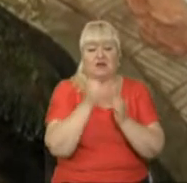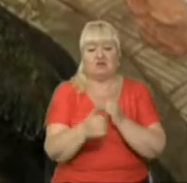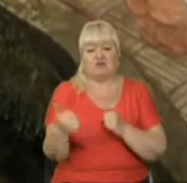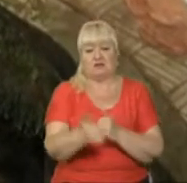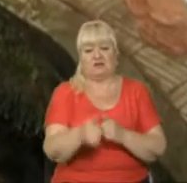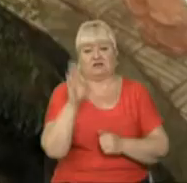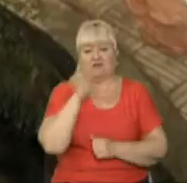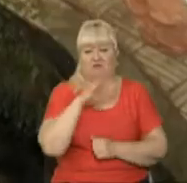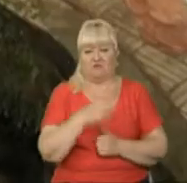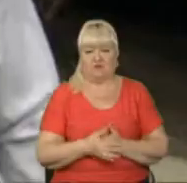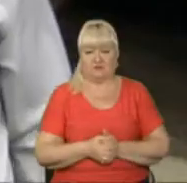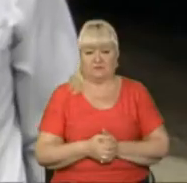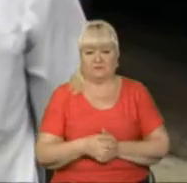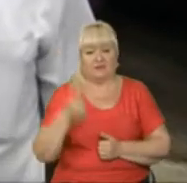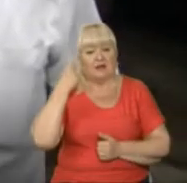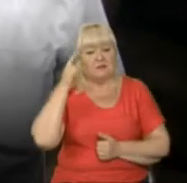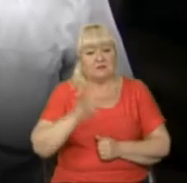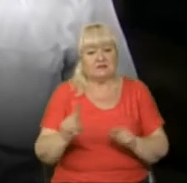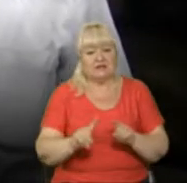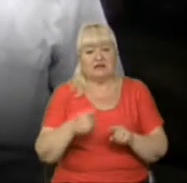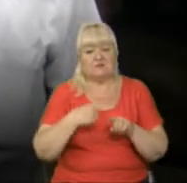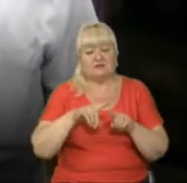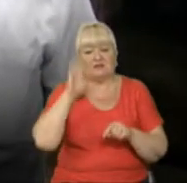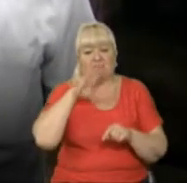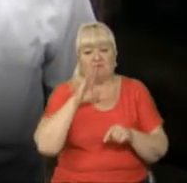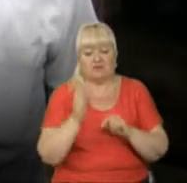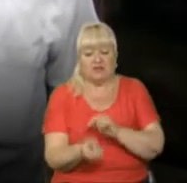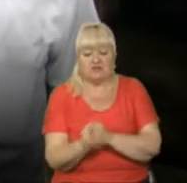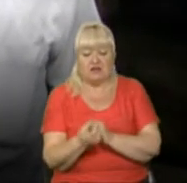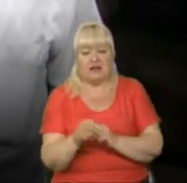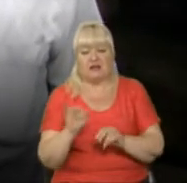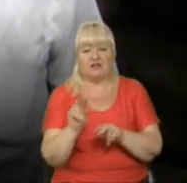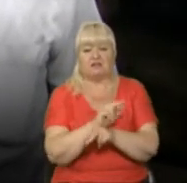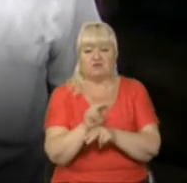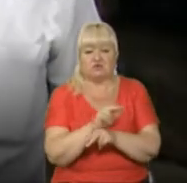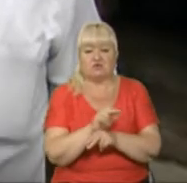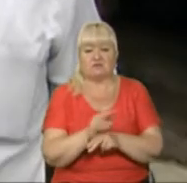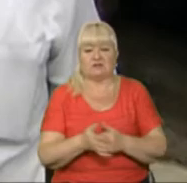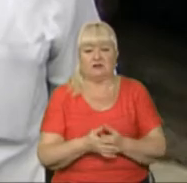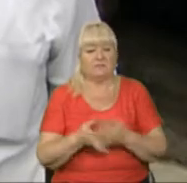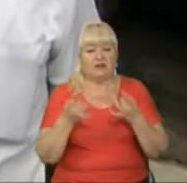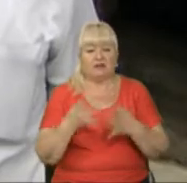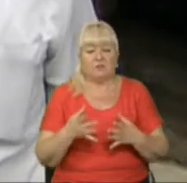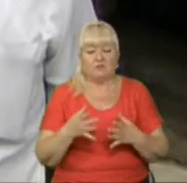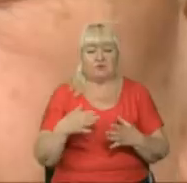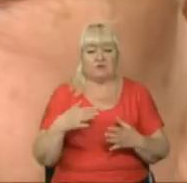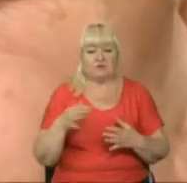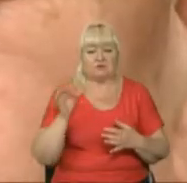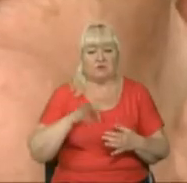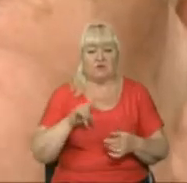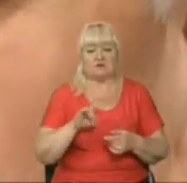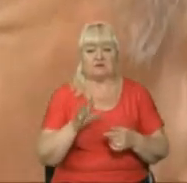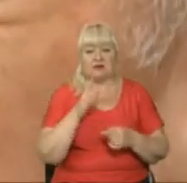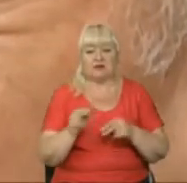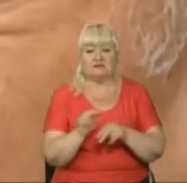Нам відомо, що це вода джерельна і цілюща. Не просто корисна, цілюща. Тому ми набираємо її, пити.